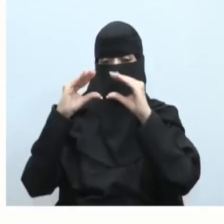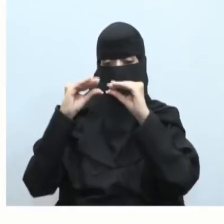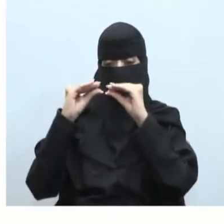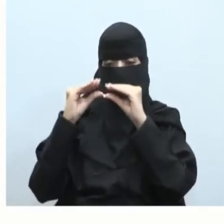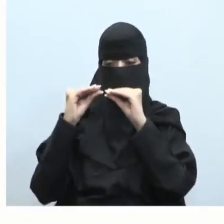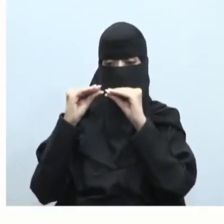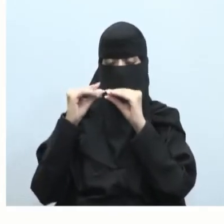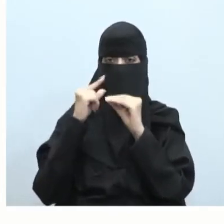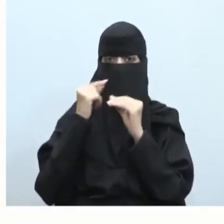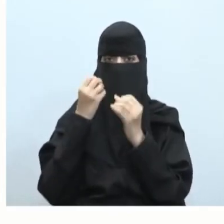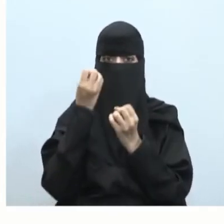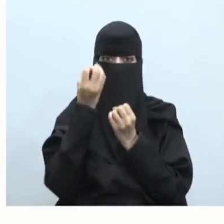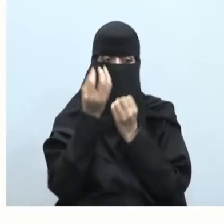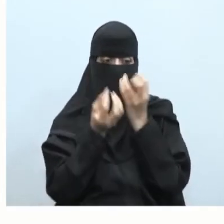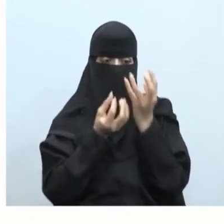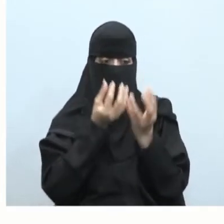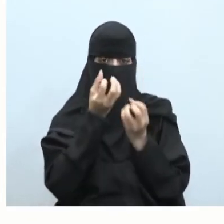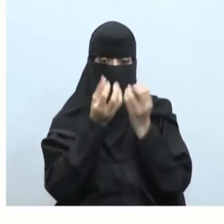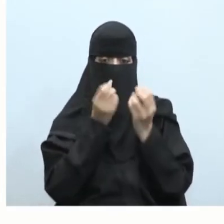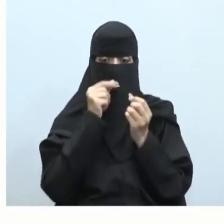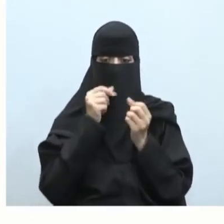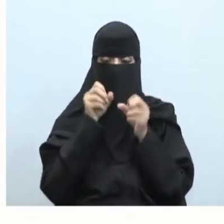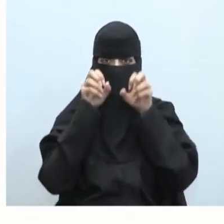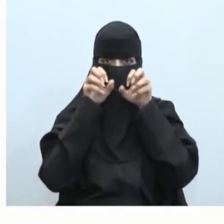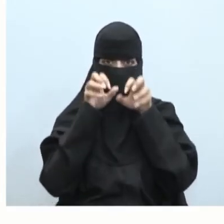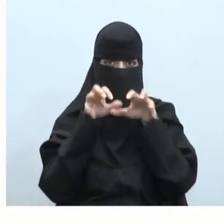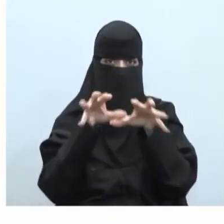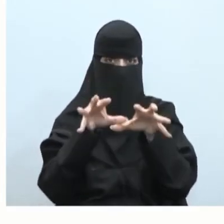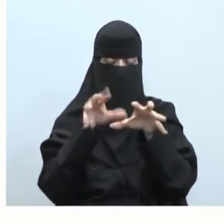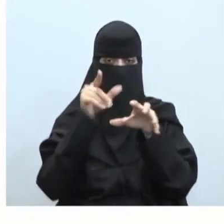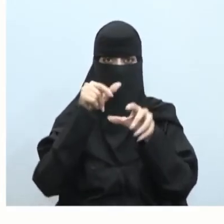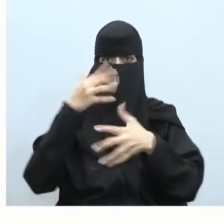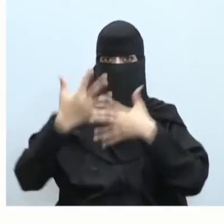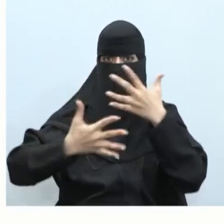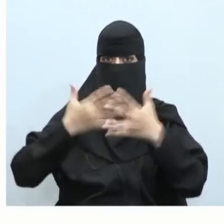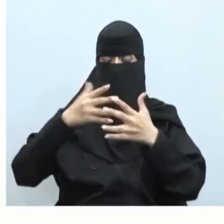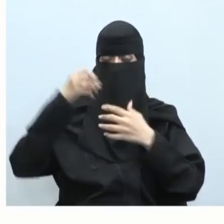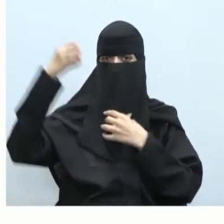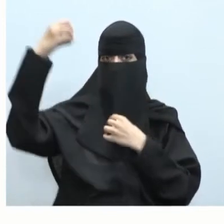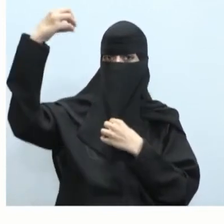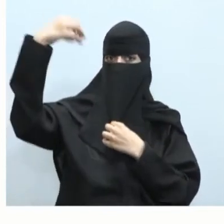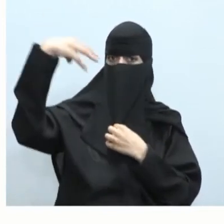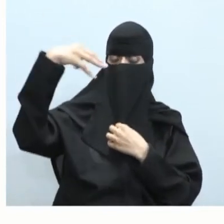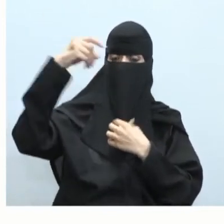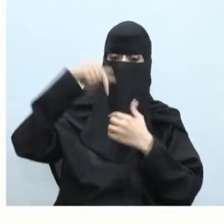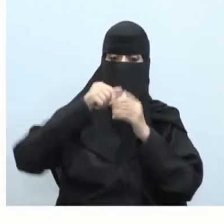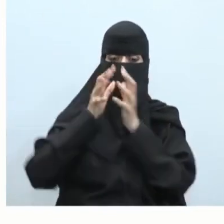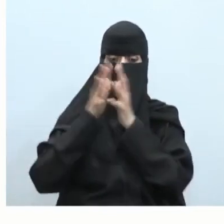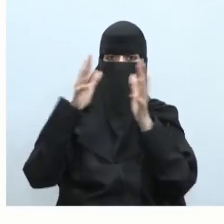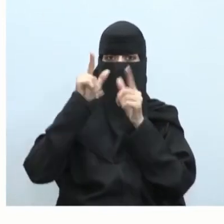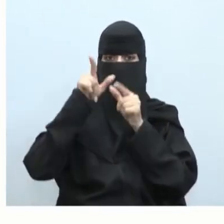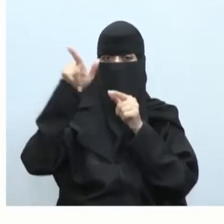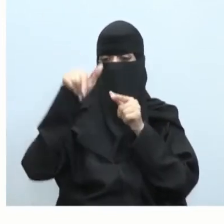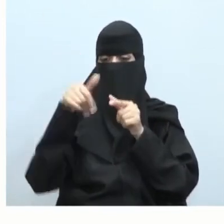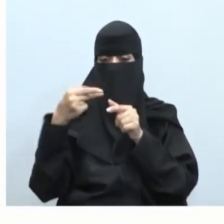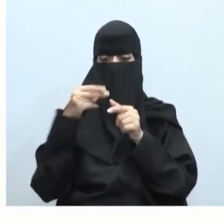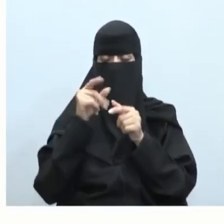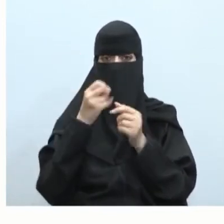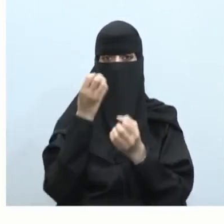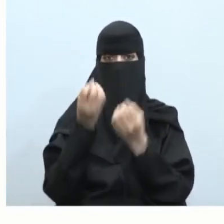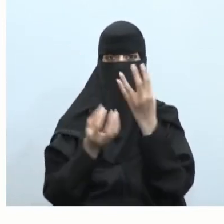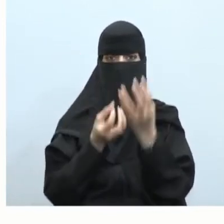ملتهبة وتنبعث منها طاقة إشعاعية كبيرة عبارة عن